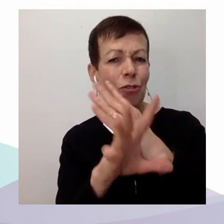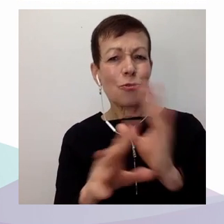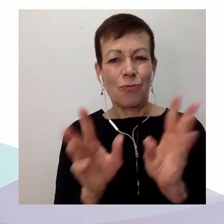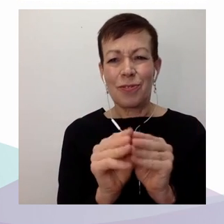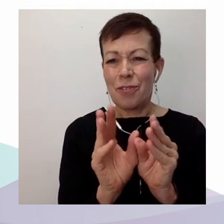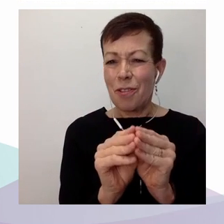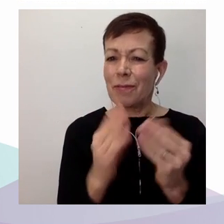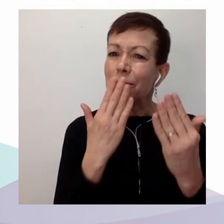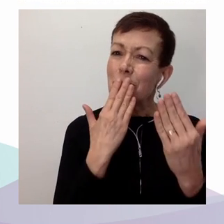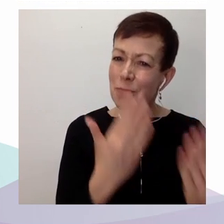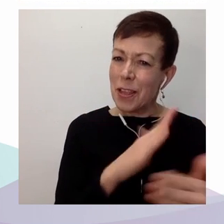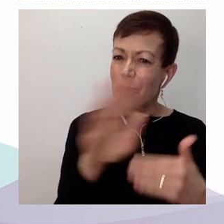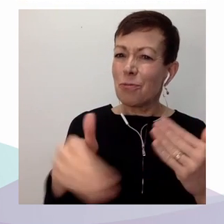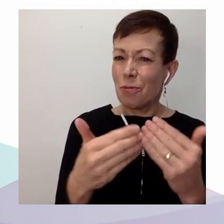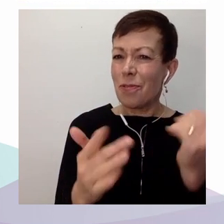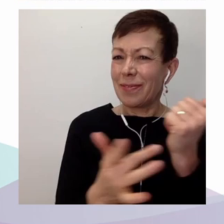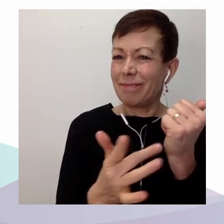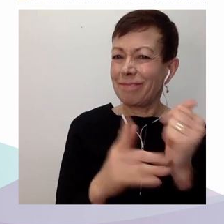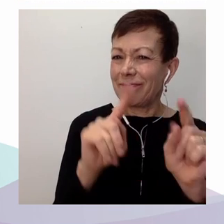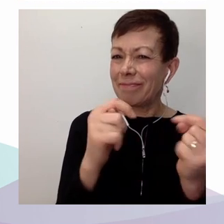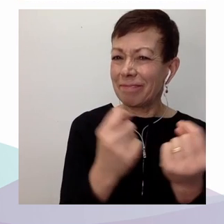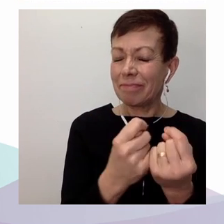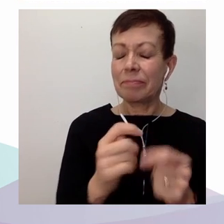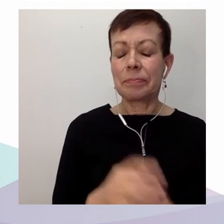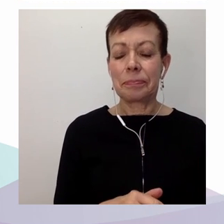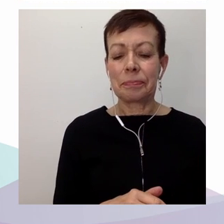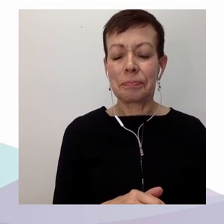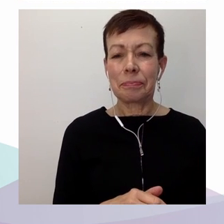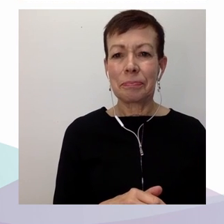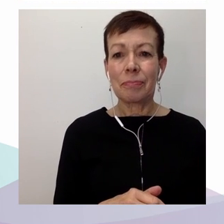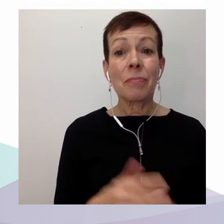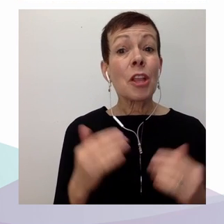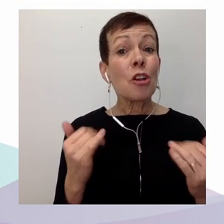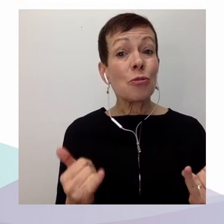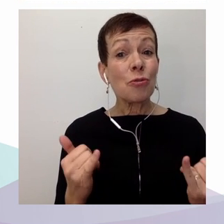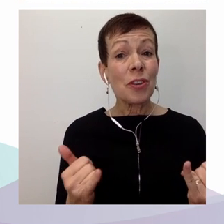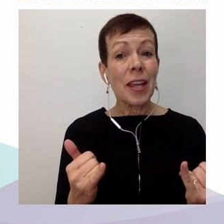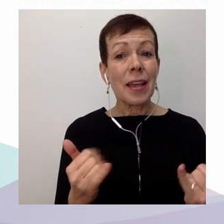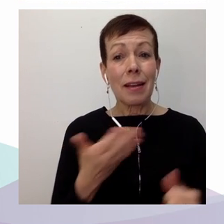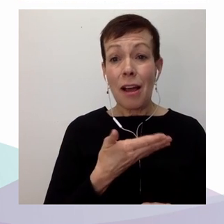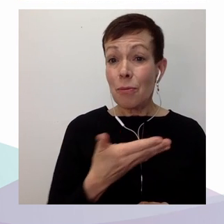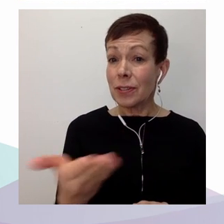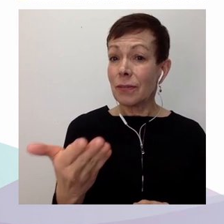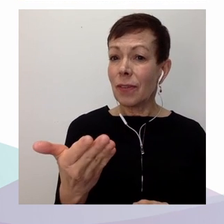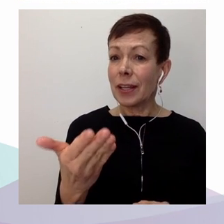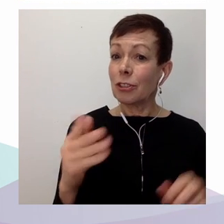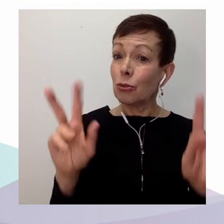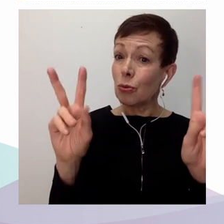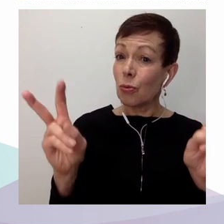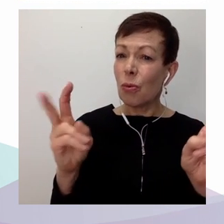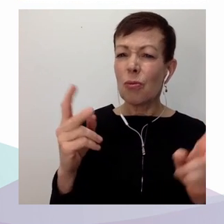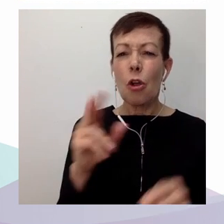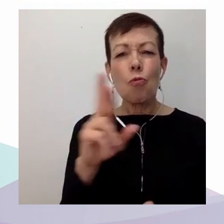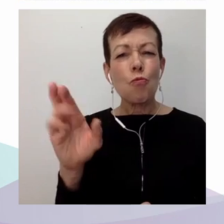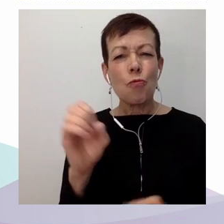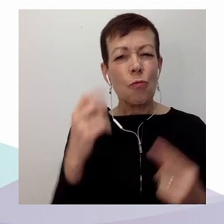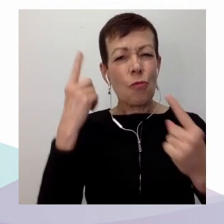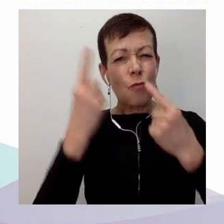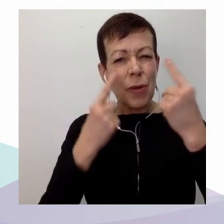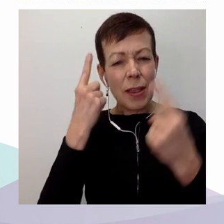cite, « repenser le monde dans lequel nous vivons, dans le but de pouvoir construire un avenir plus diversifié, durable,